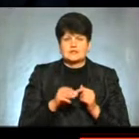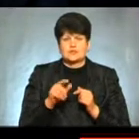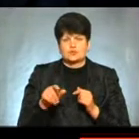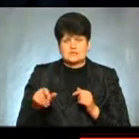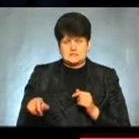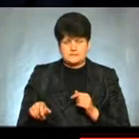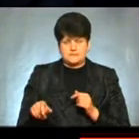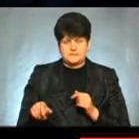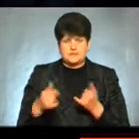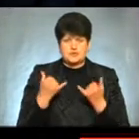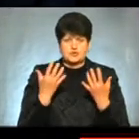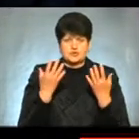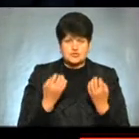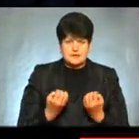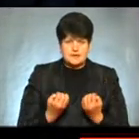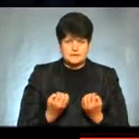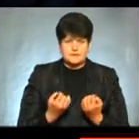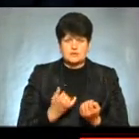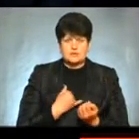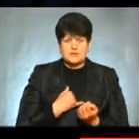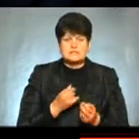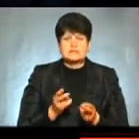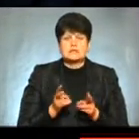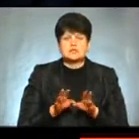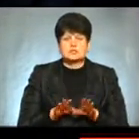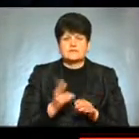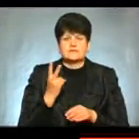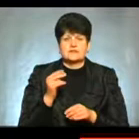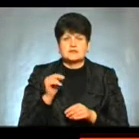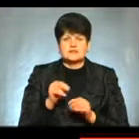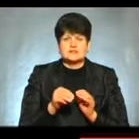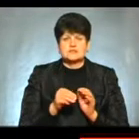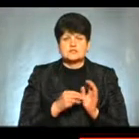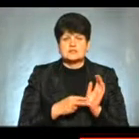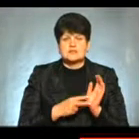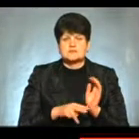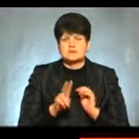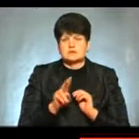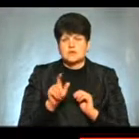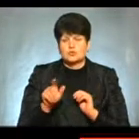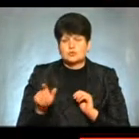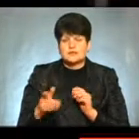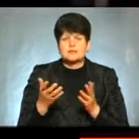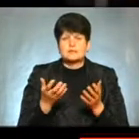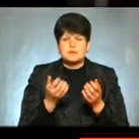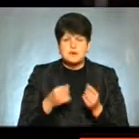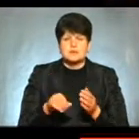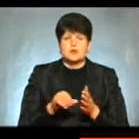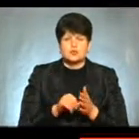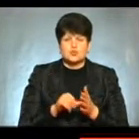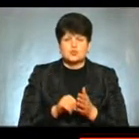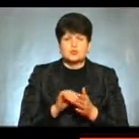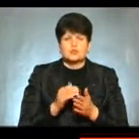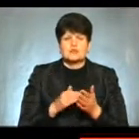На сьогоднішній день у нас залишилося 2072 людини, які безпосередньо приймали участь